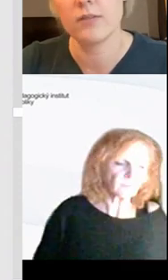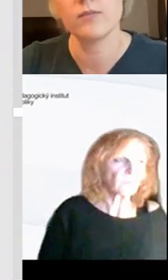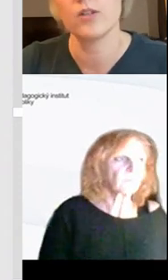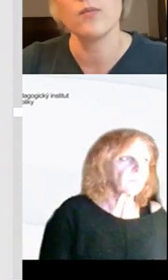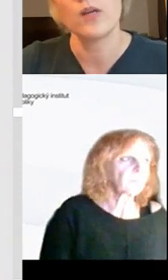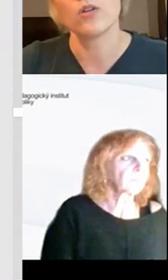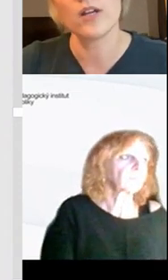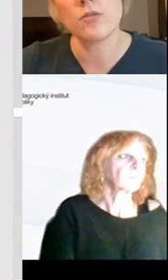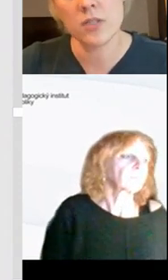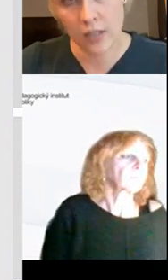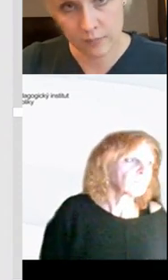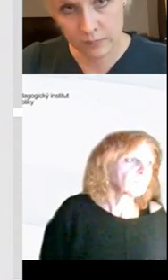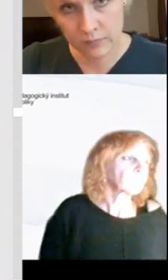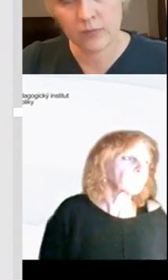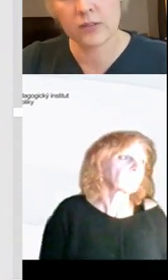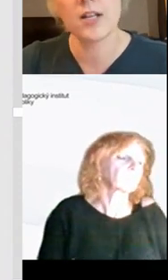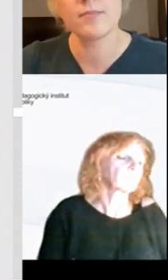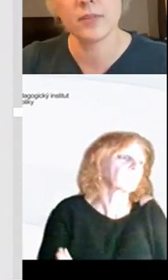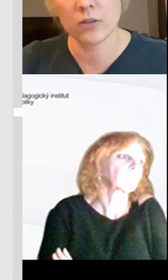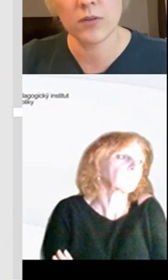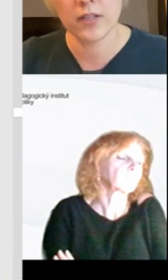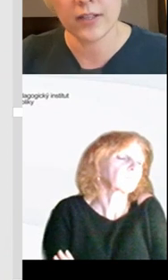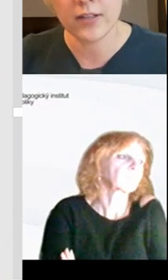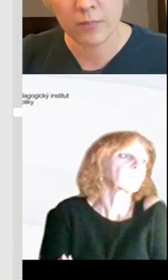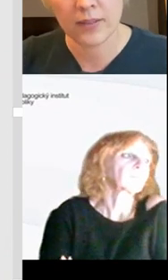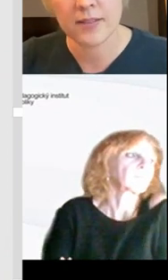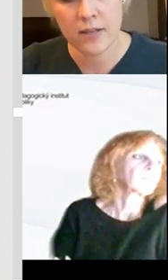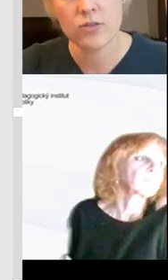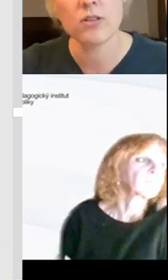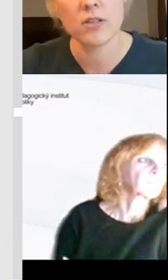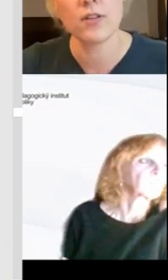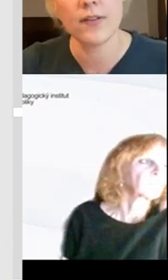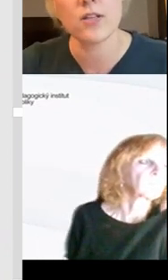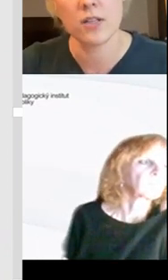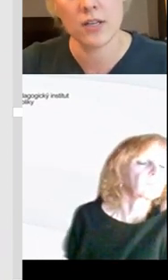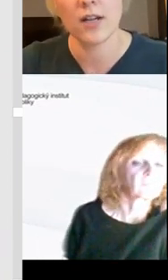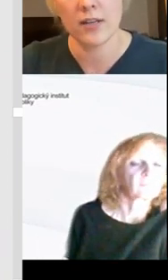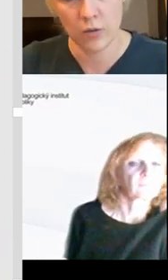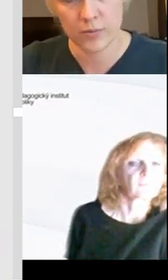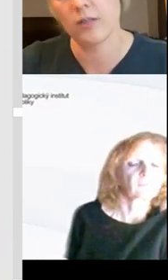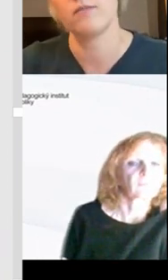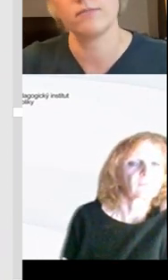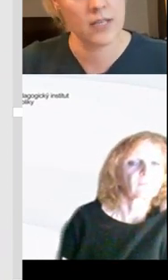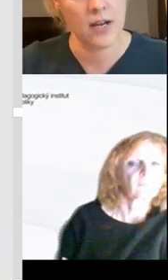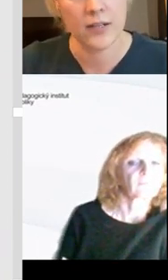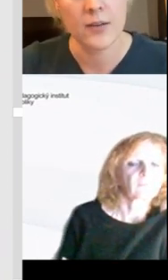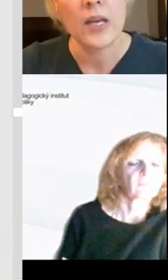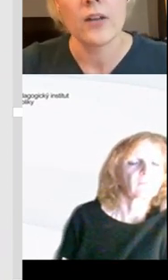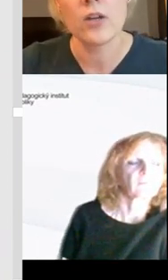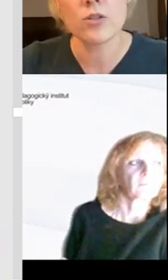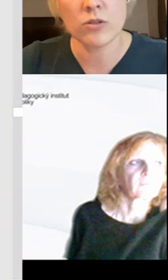nějaký obsah. Jo, to je naším cílem. Cílem rozvoje digitálních kompetenci je, že ty děti vytvářejí digitální obsah